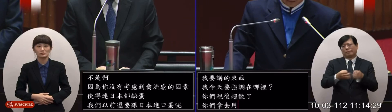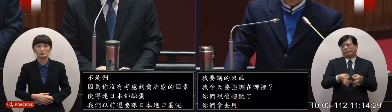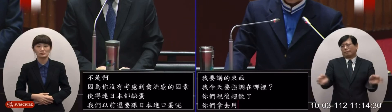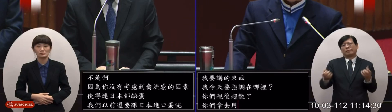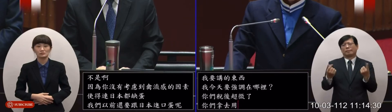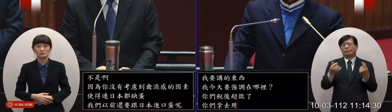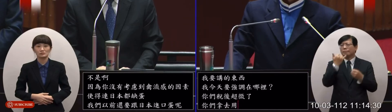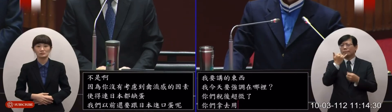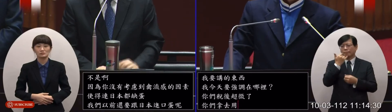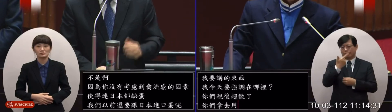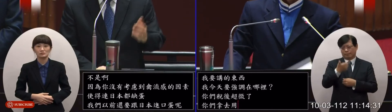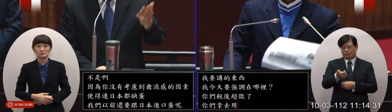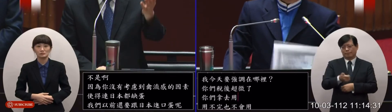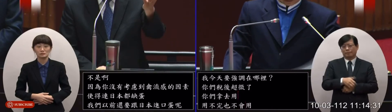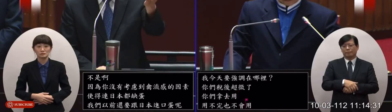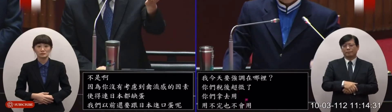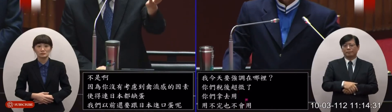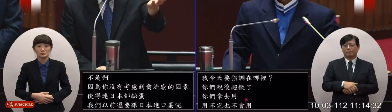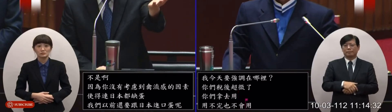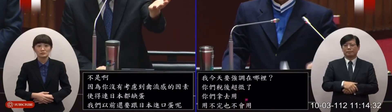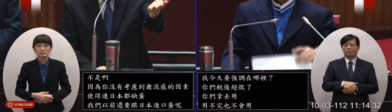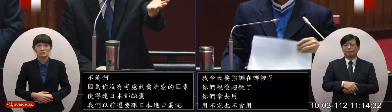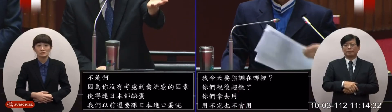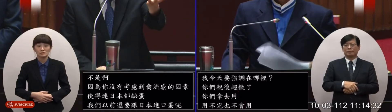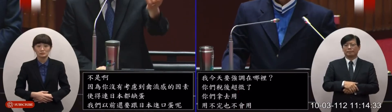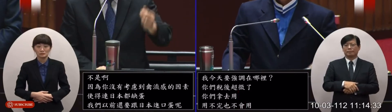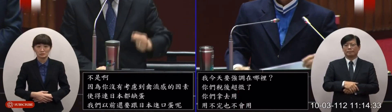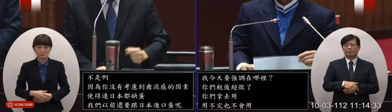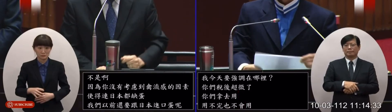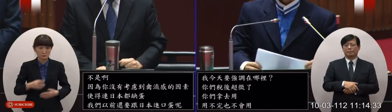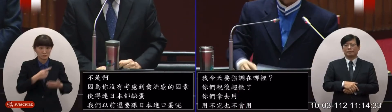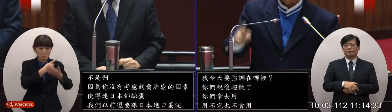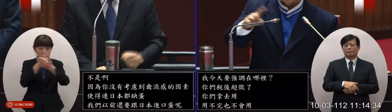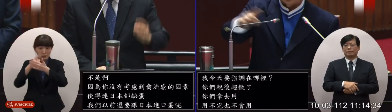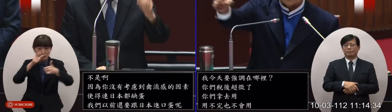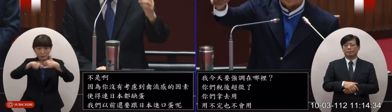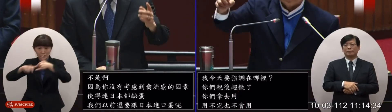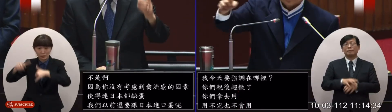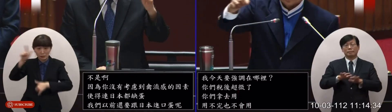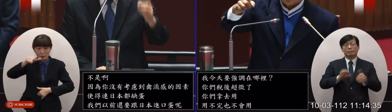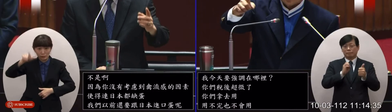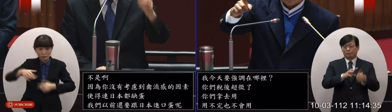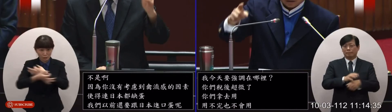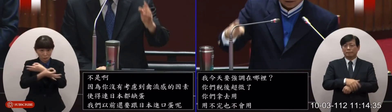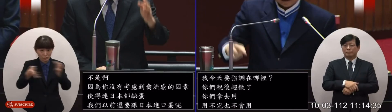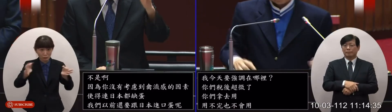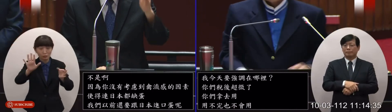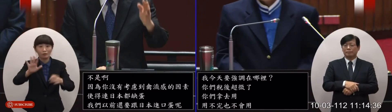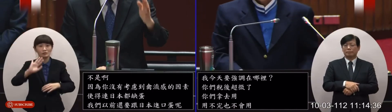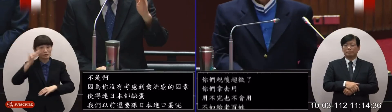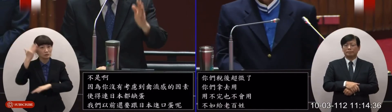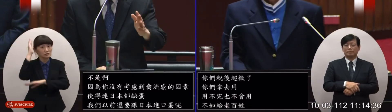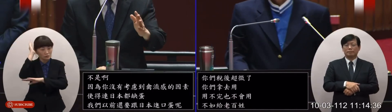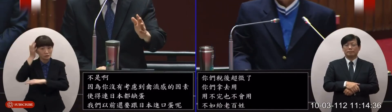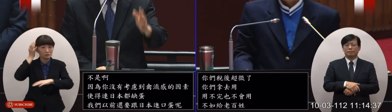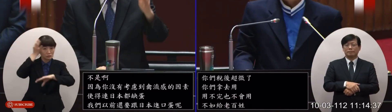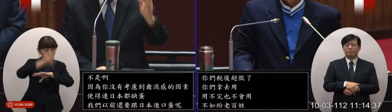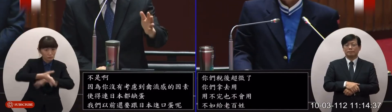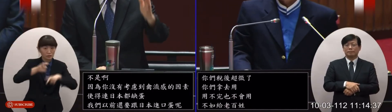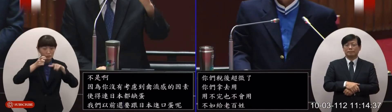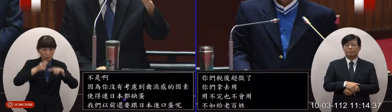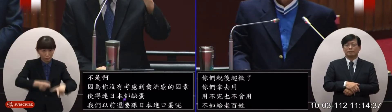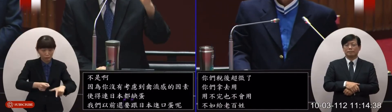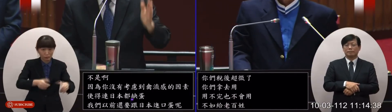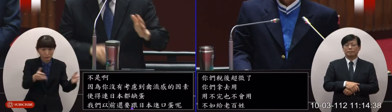嘛不是更好嗎所以我們有有有美人六千元啦但是政府需要投資公共建設